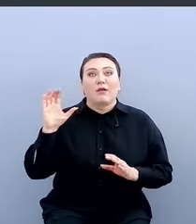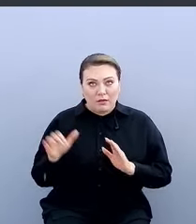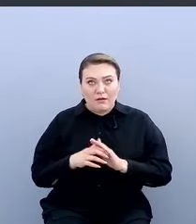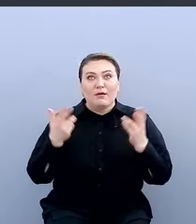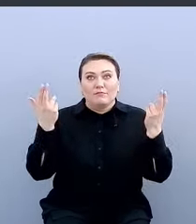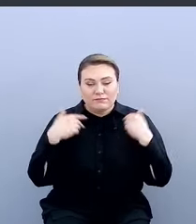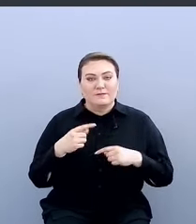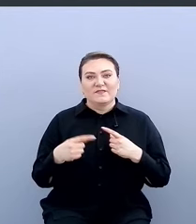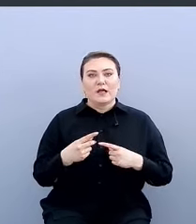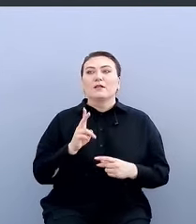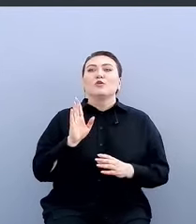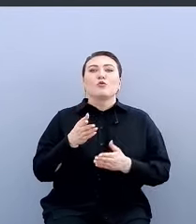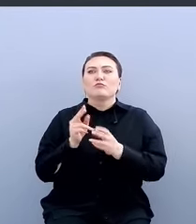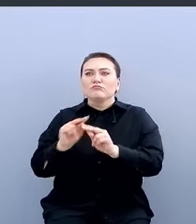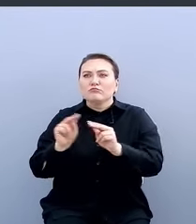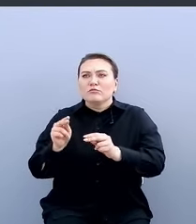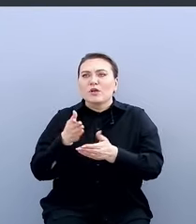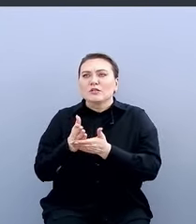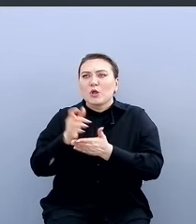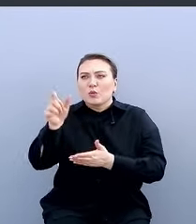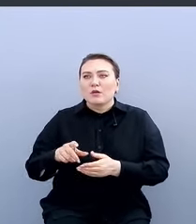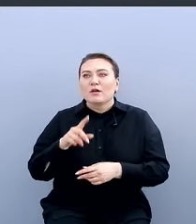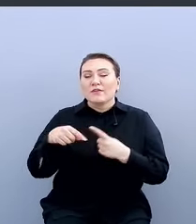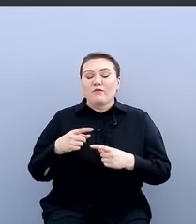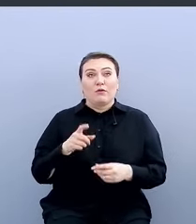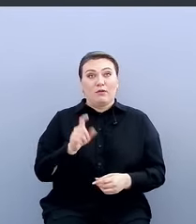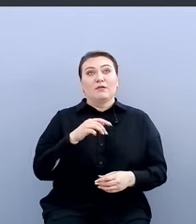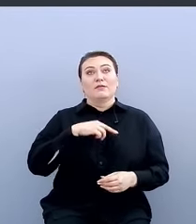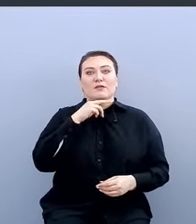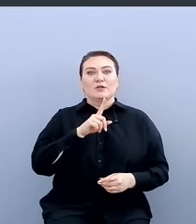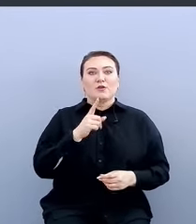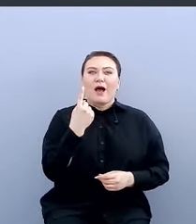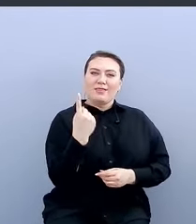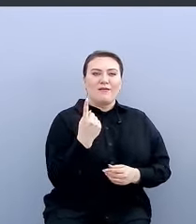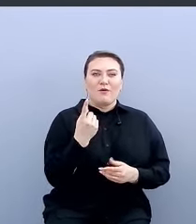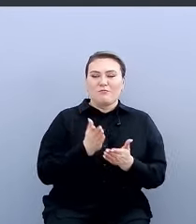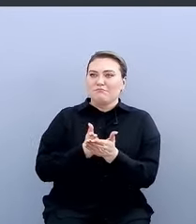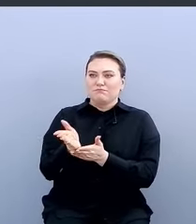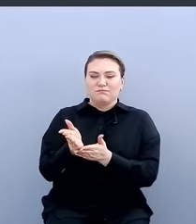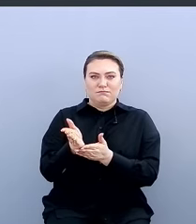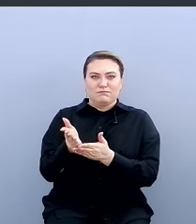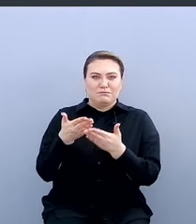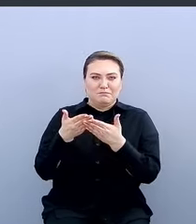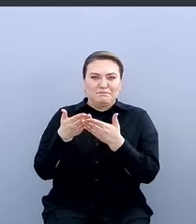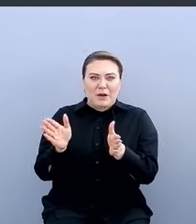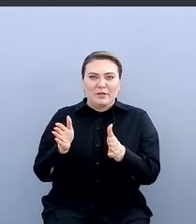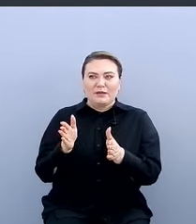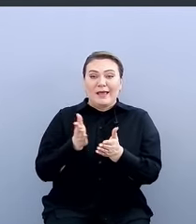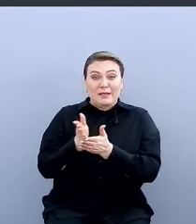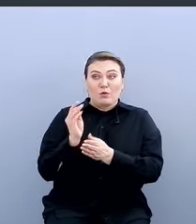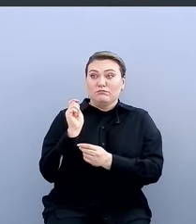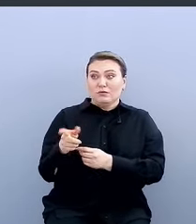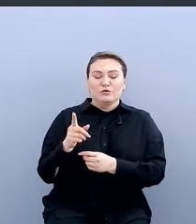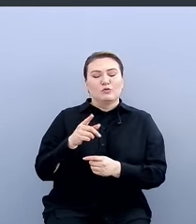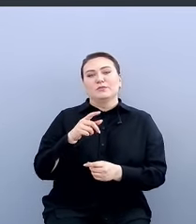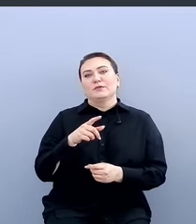тренированные тобой сотрудники, а достаточно одного пробитого эндпоинта, чтобы